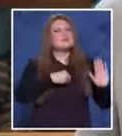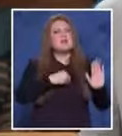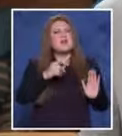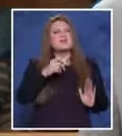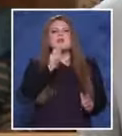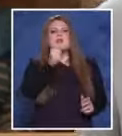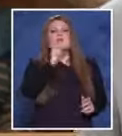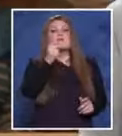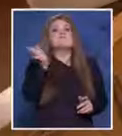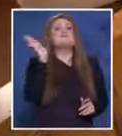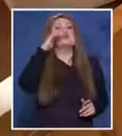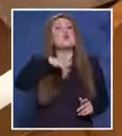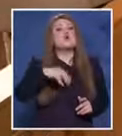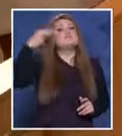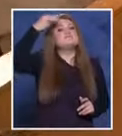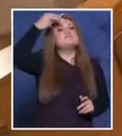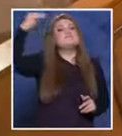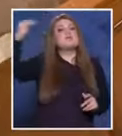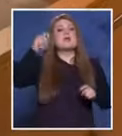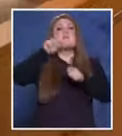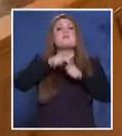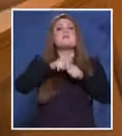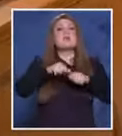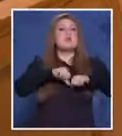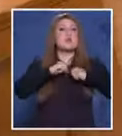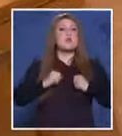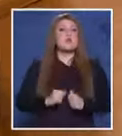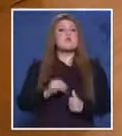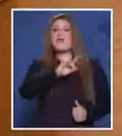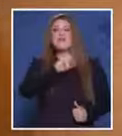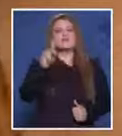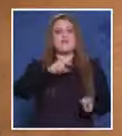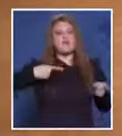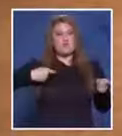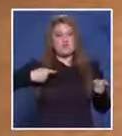който все още живее с мотото «Правете любов, а не война».